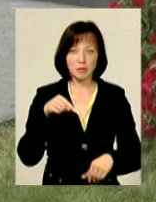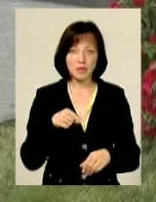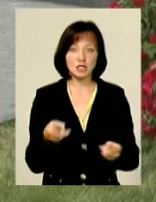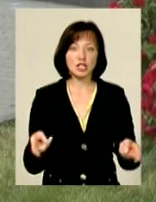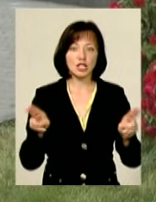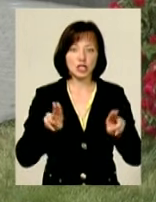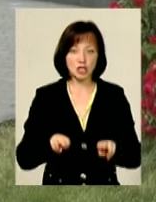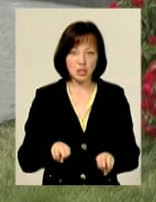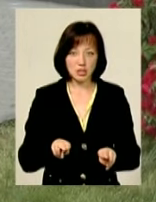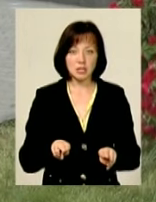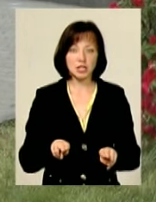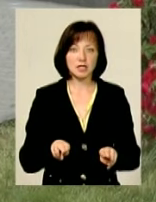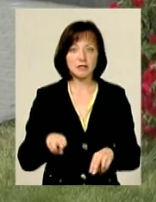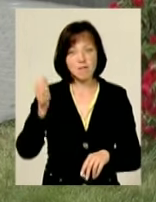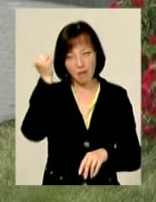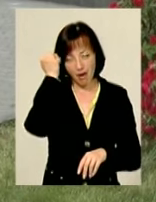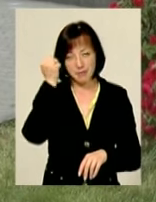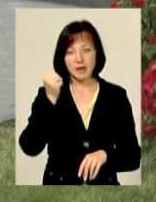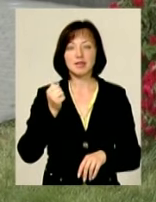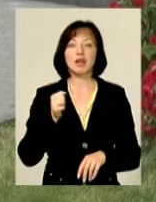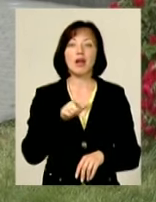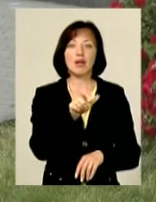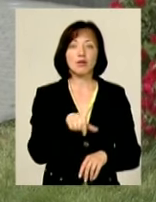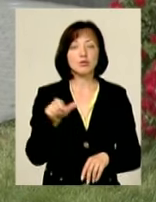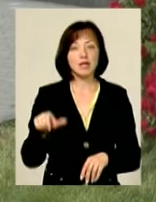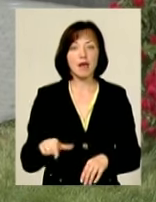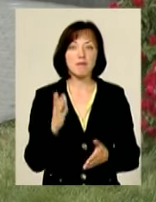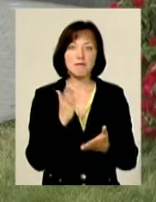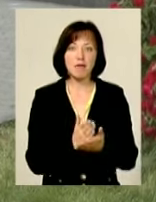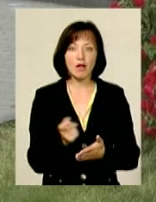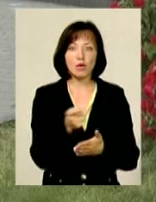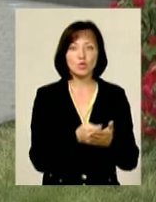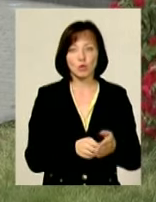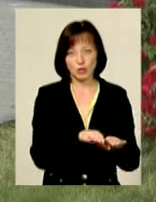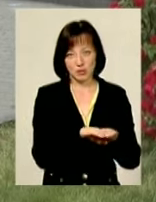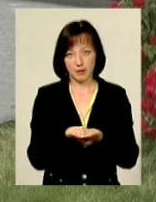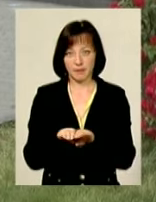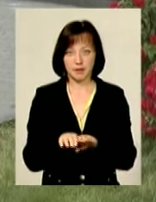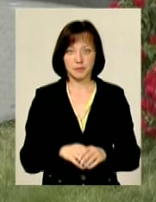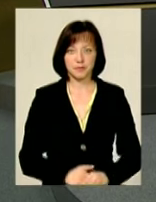залишилася в пам'яті, вона мала художній рівень.